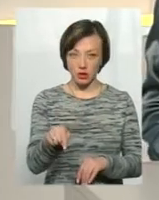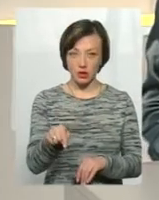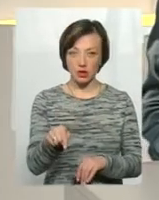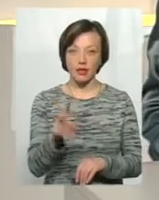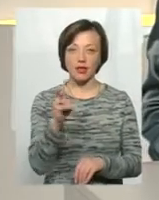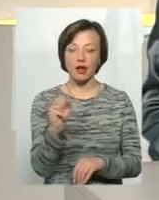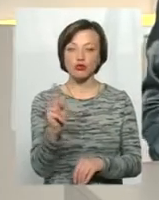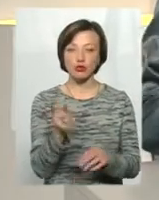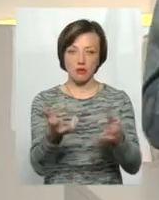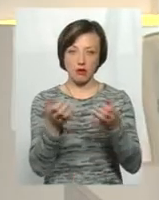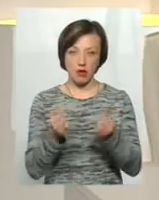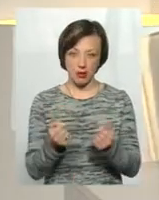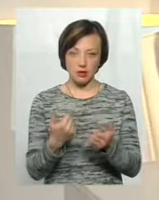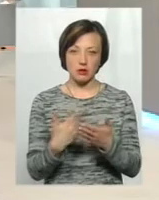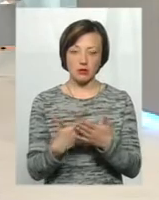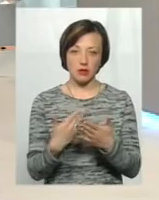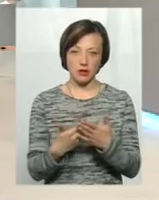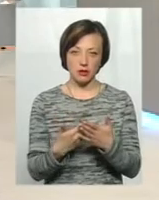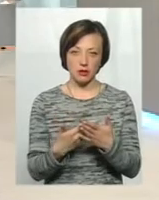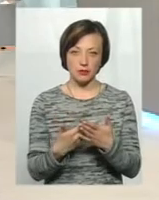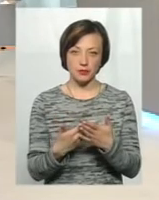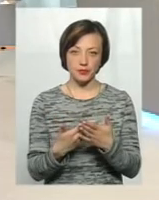на що бралися? Ну, до прикладу,